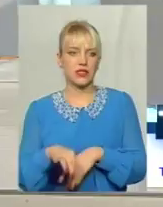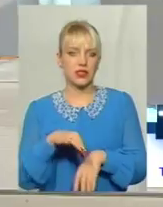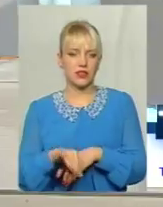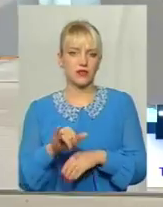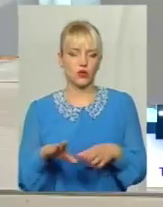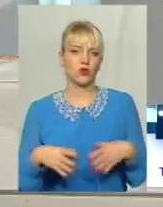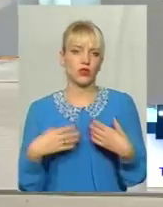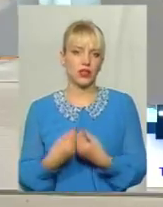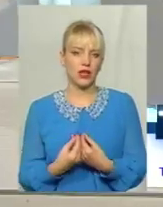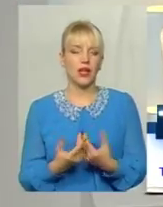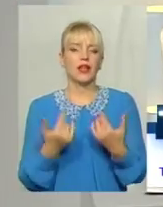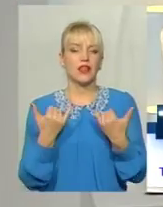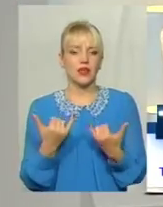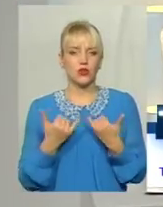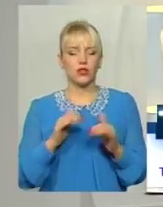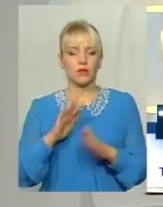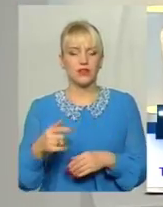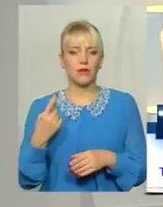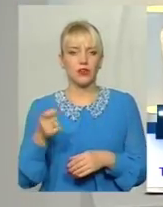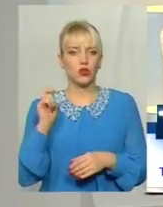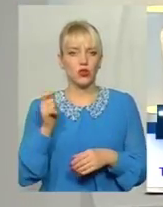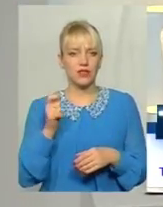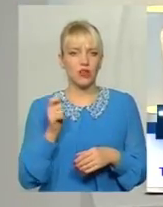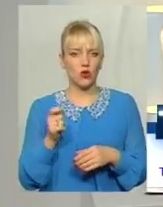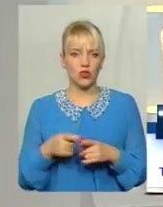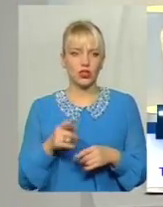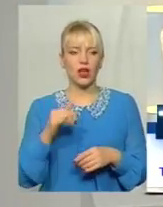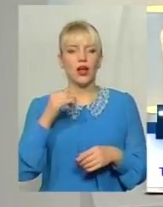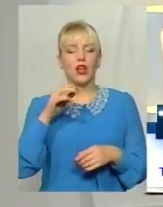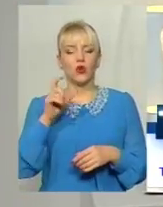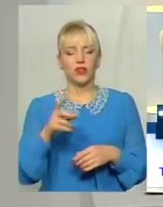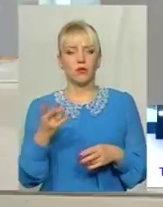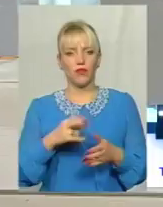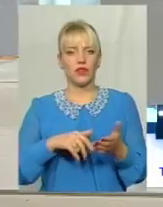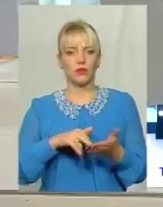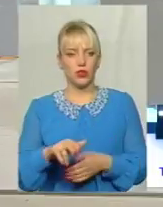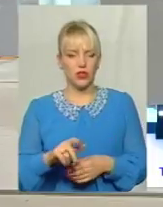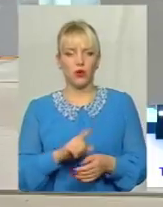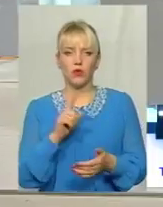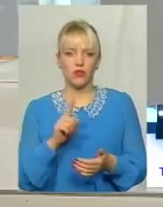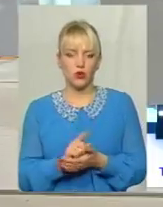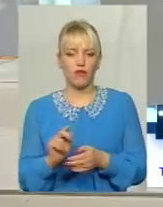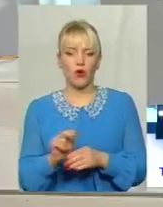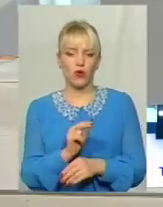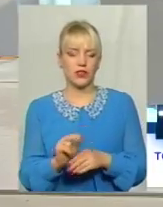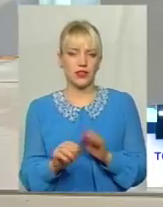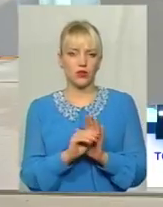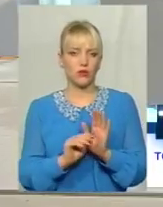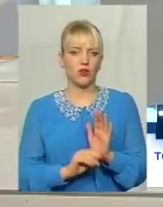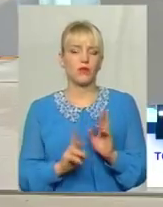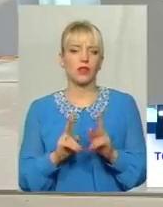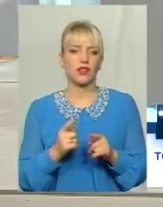На сьогодні, після першого дзвіночка, людина має обов'язково пройти корекційну програму Так я розумію? Так Як це